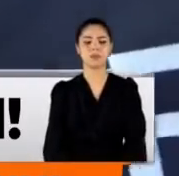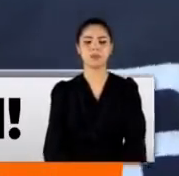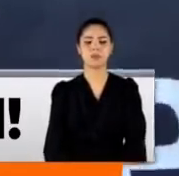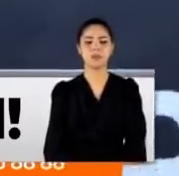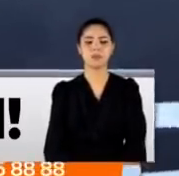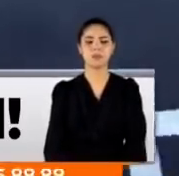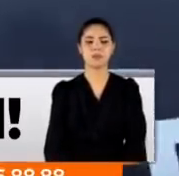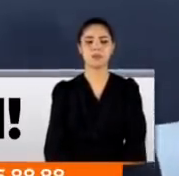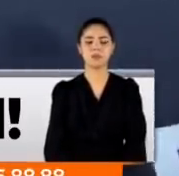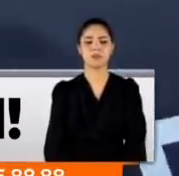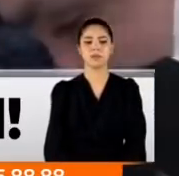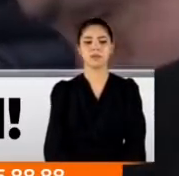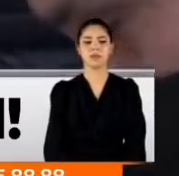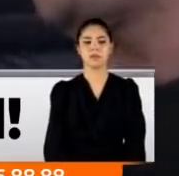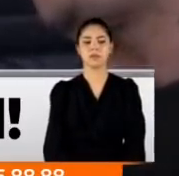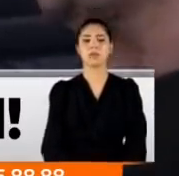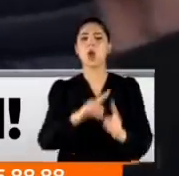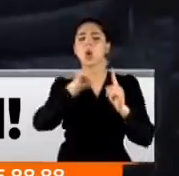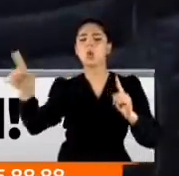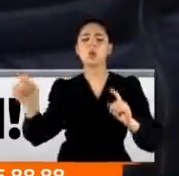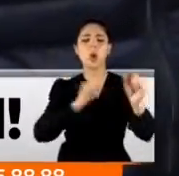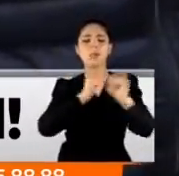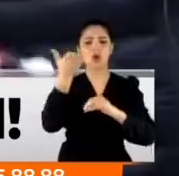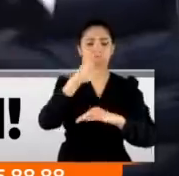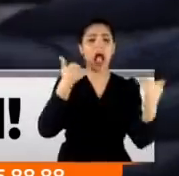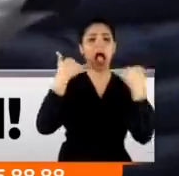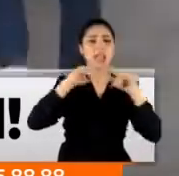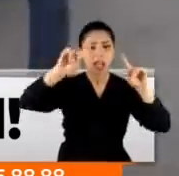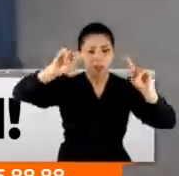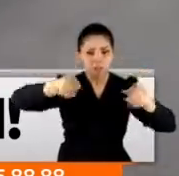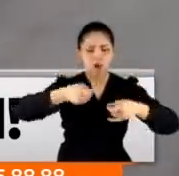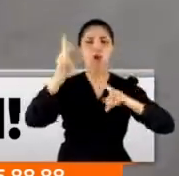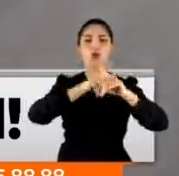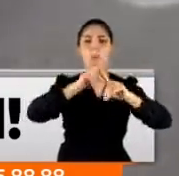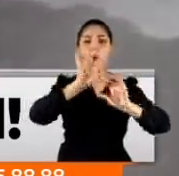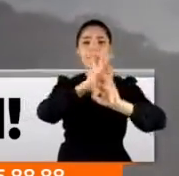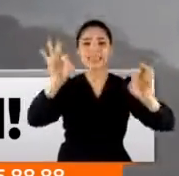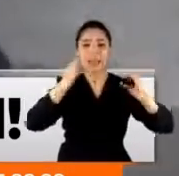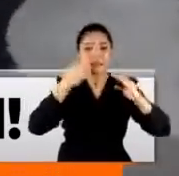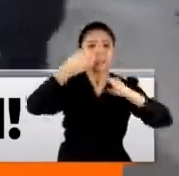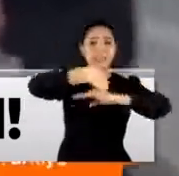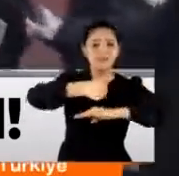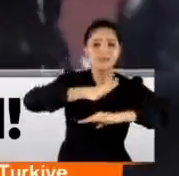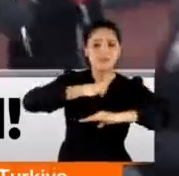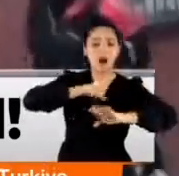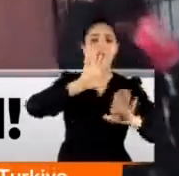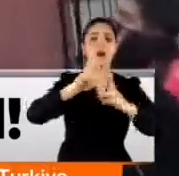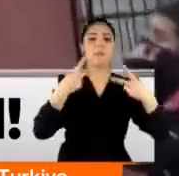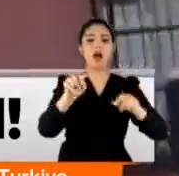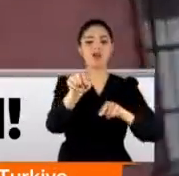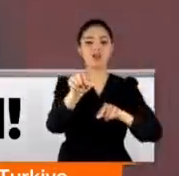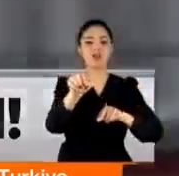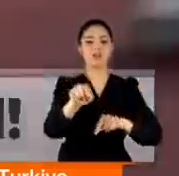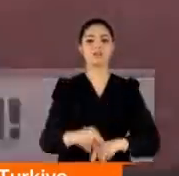22 yok ki. 22 yok mu? Uzun uğraşlar sonucu adres belirlendi. Polis tam damdan içeri girecekti ki kapı açıldı.